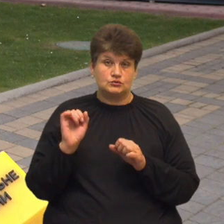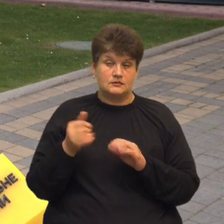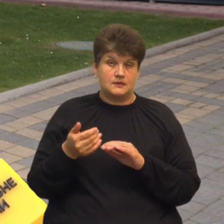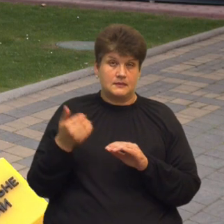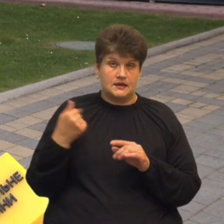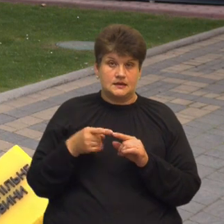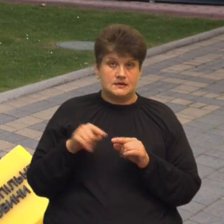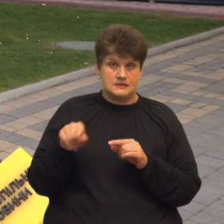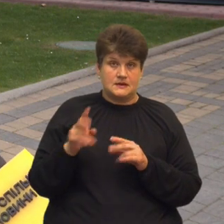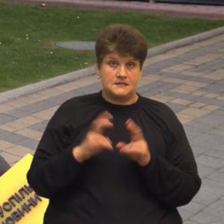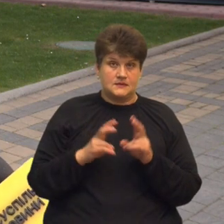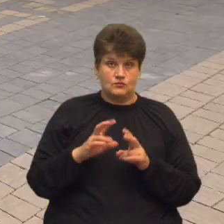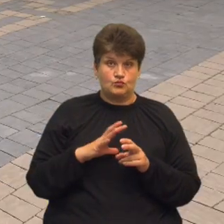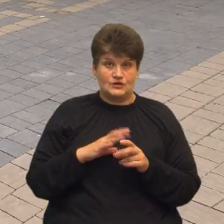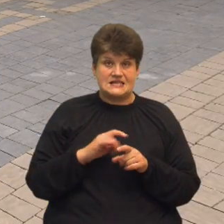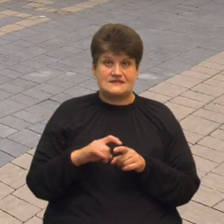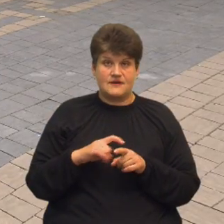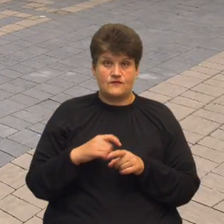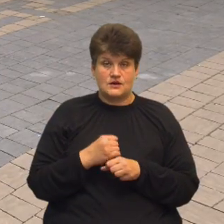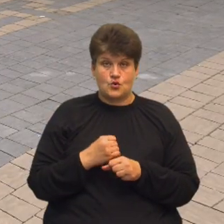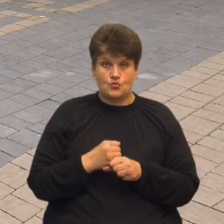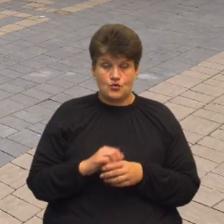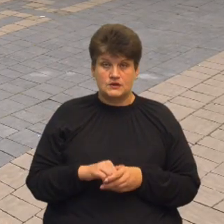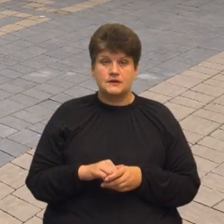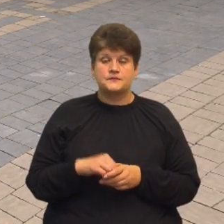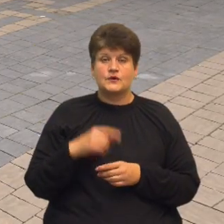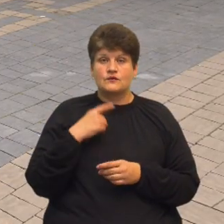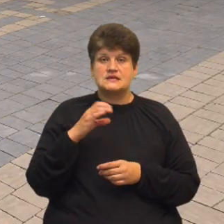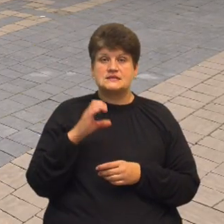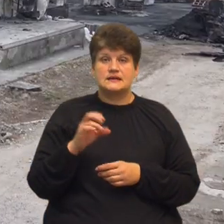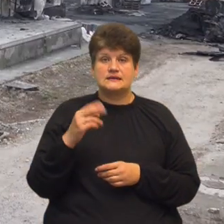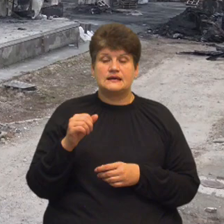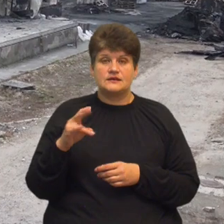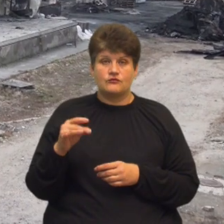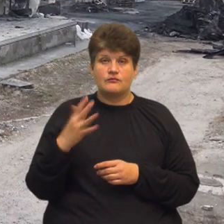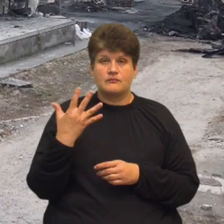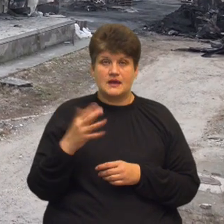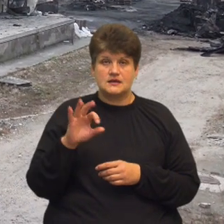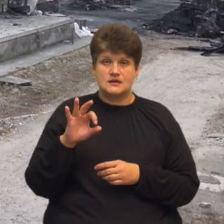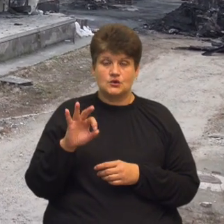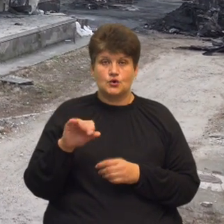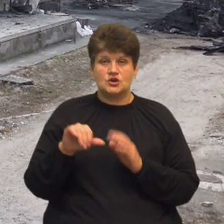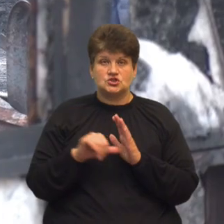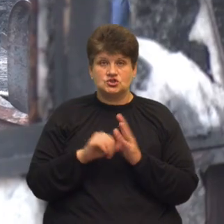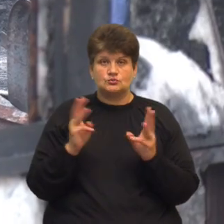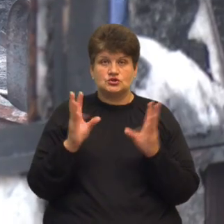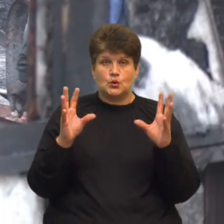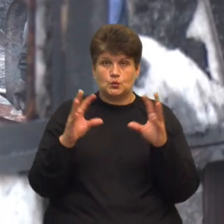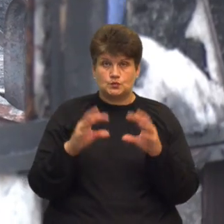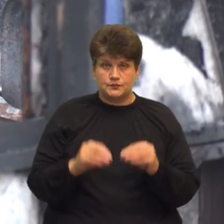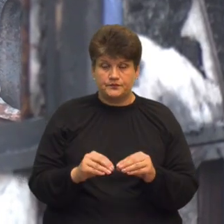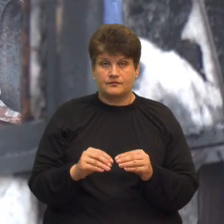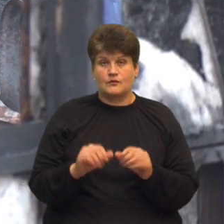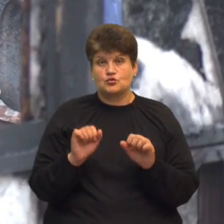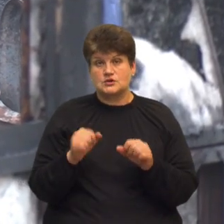цьому об'єкті проводились зварювальні роботи. За словами Сергія Даніліна, о 5.06 пожежу ліквідували. Ймовірність нового загоряння